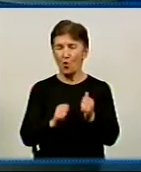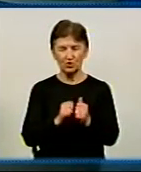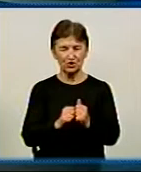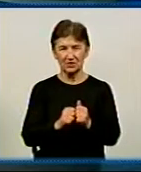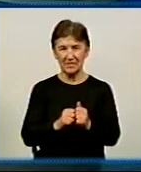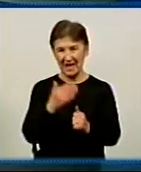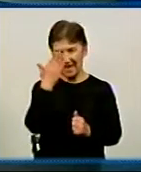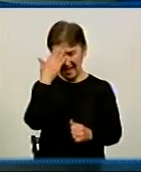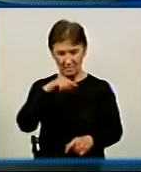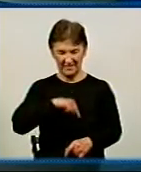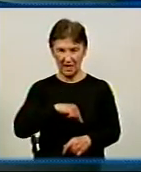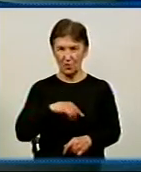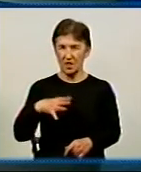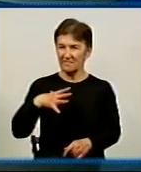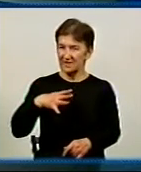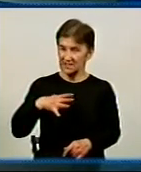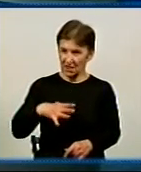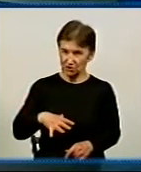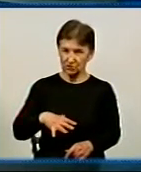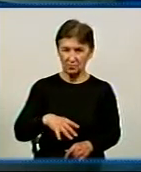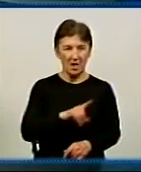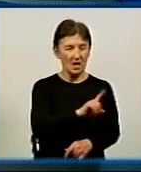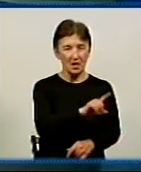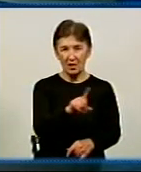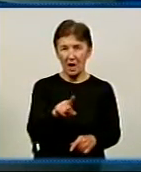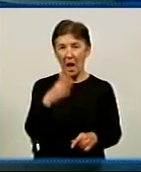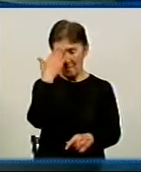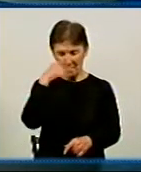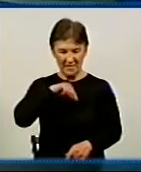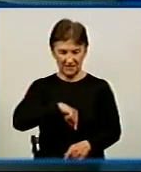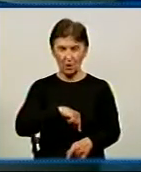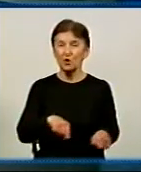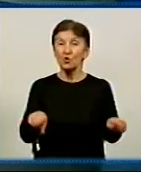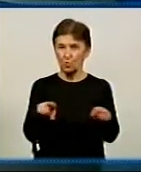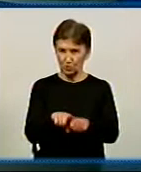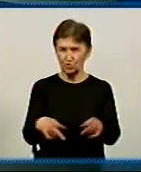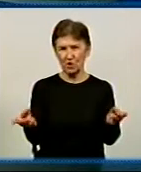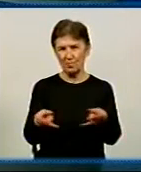приходили до мене, ми говорили, їм, ну, їм теж потрібна, психологу теж потрібна допомога.